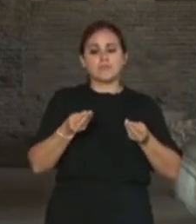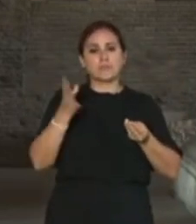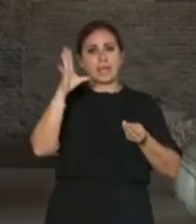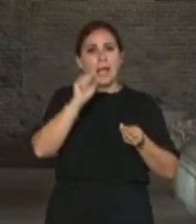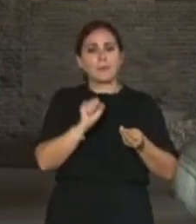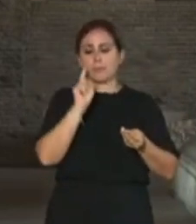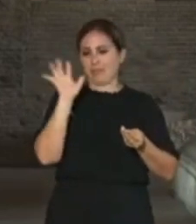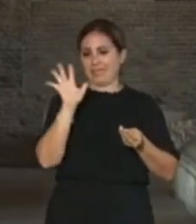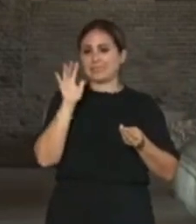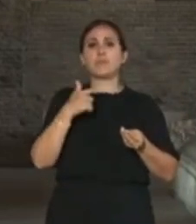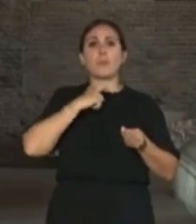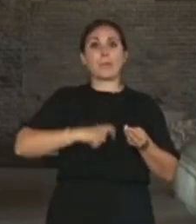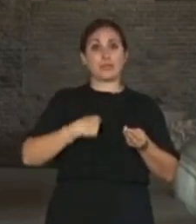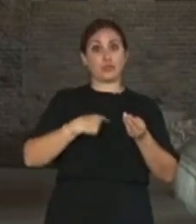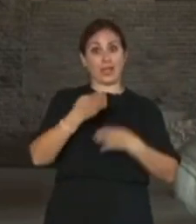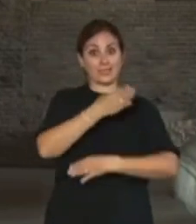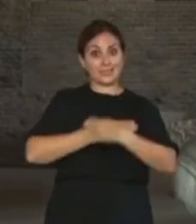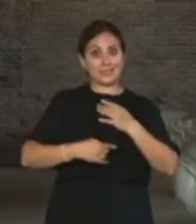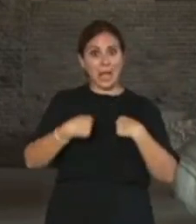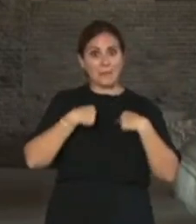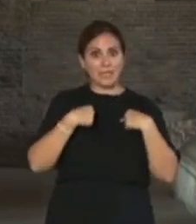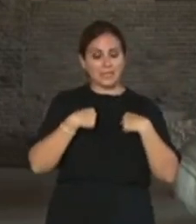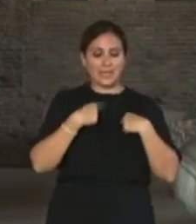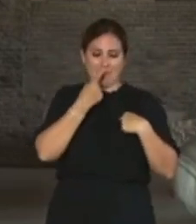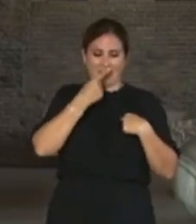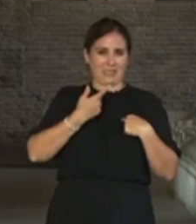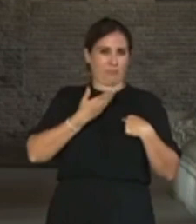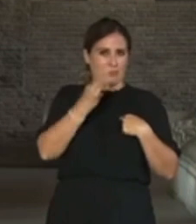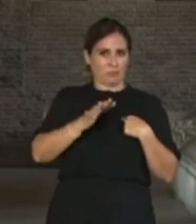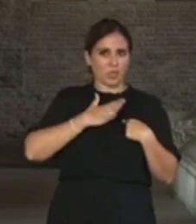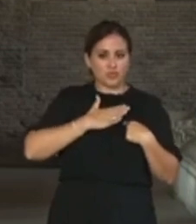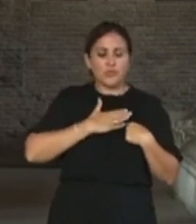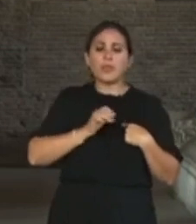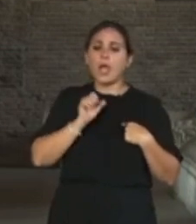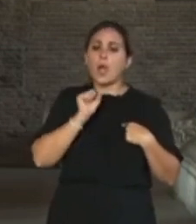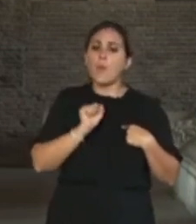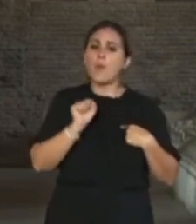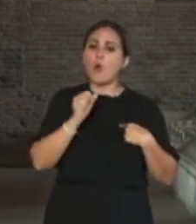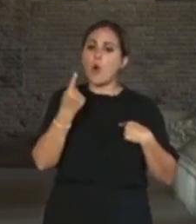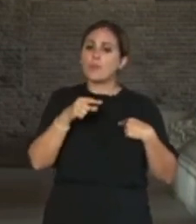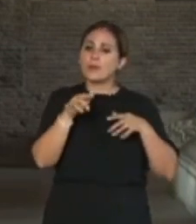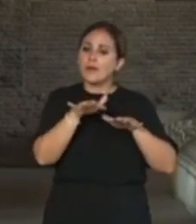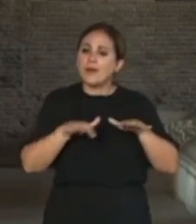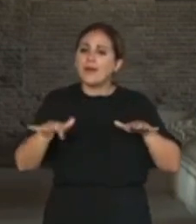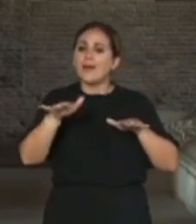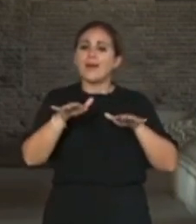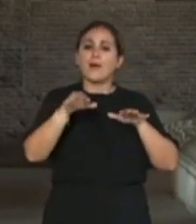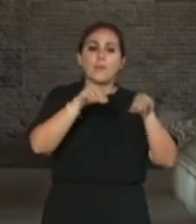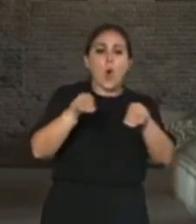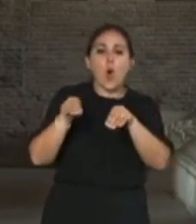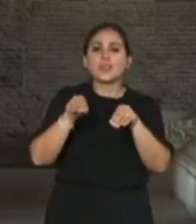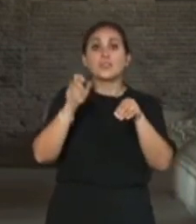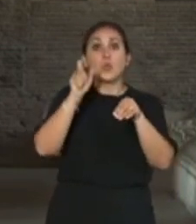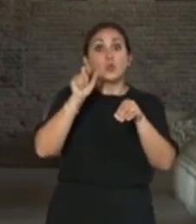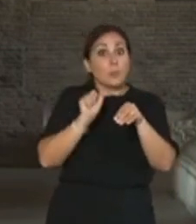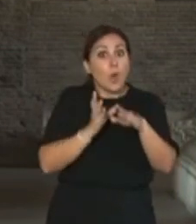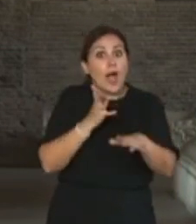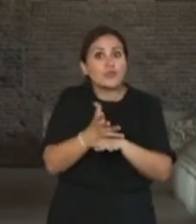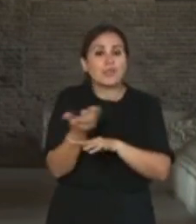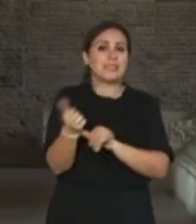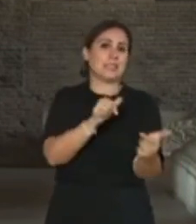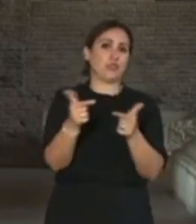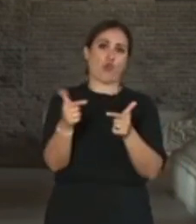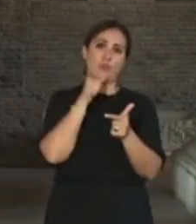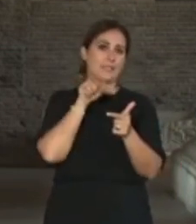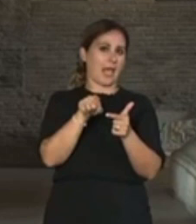disabilità possa accedere appunto a tutti i luoghi della cultura, possa accedervi